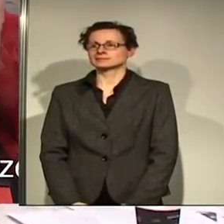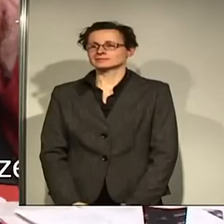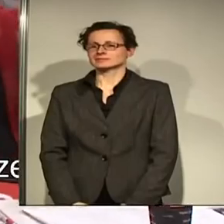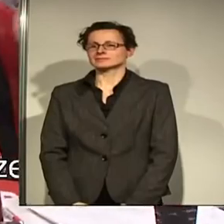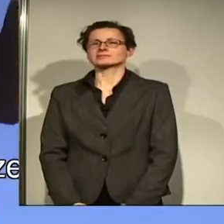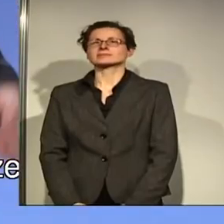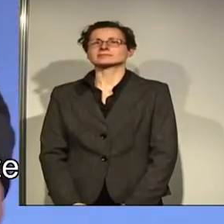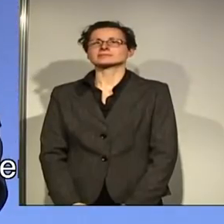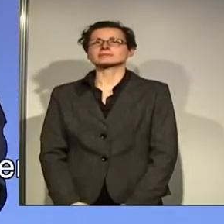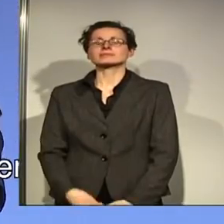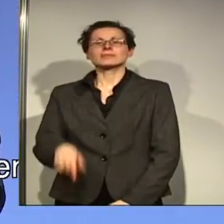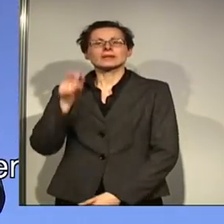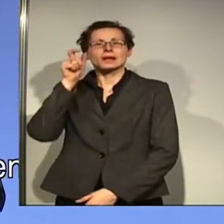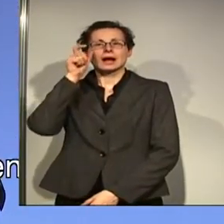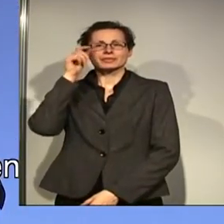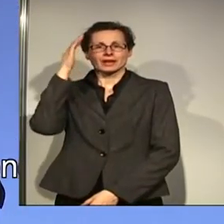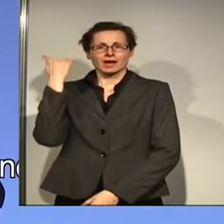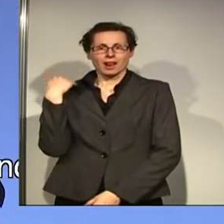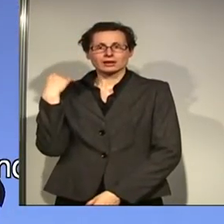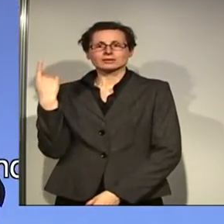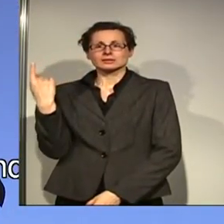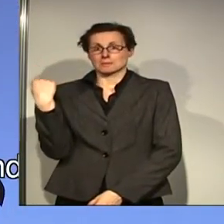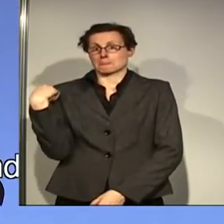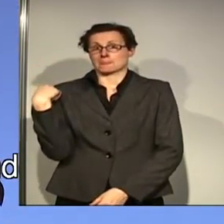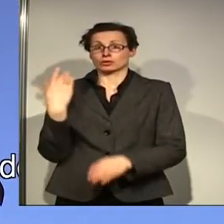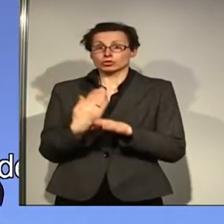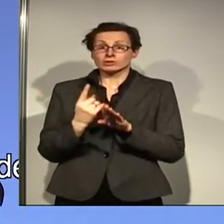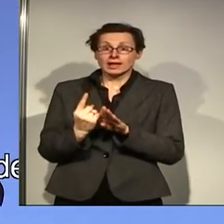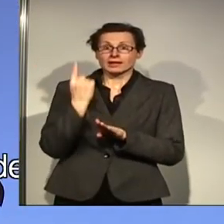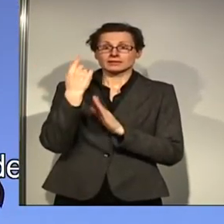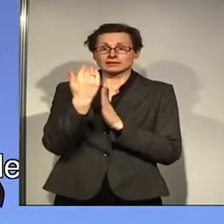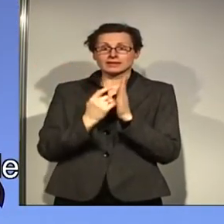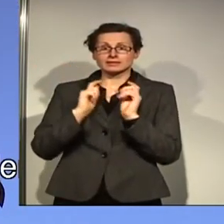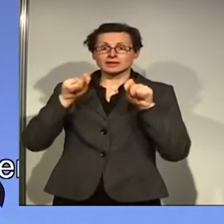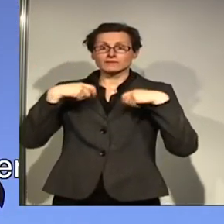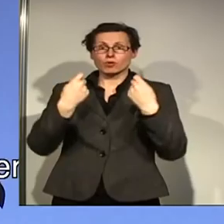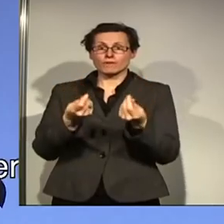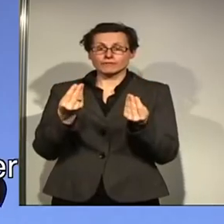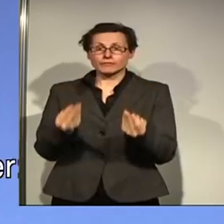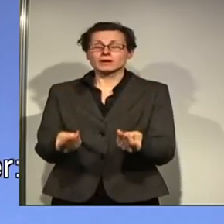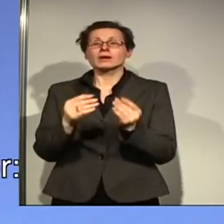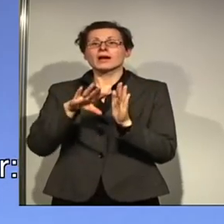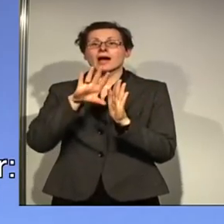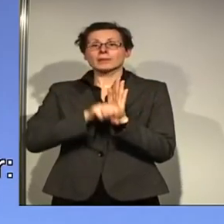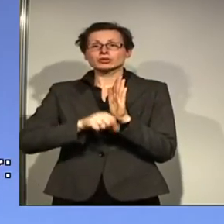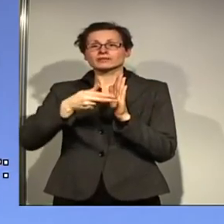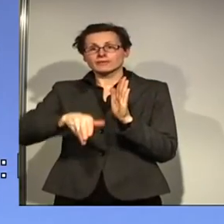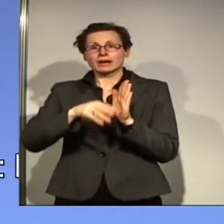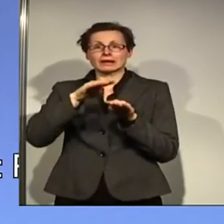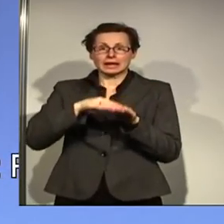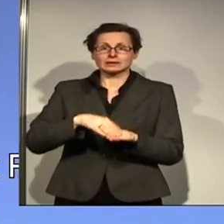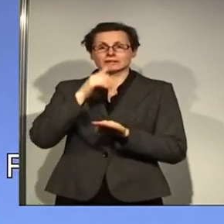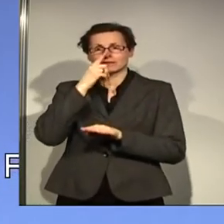Und Andrea Nahles hat den ersten Gesetzentwurf dieser Regierung vorgelegt. Die abschlagsfreie Rente mit 63 nach 45